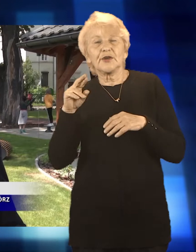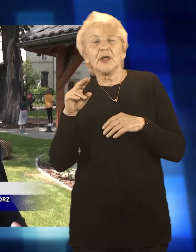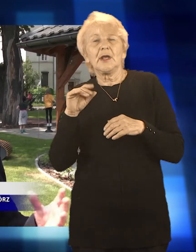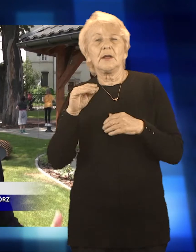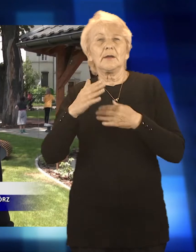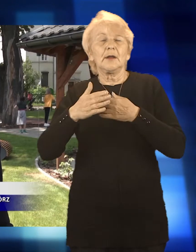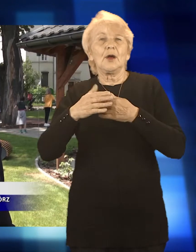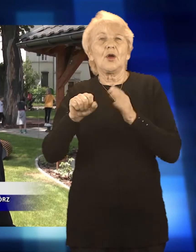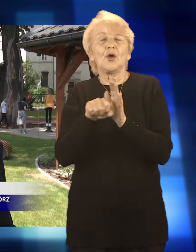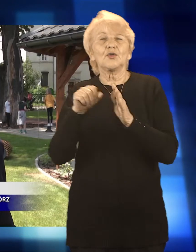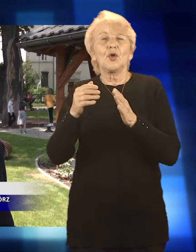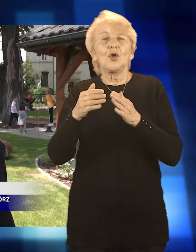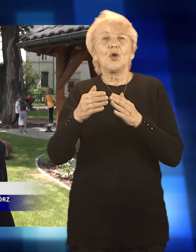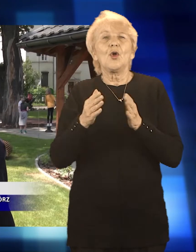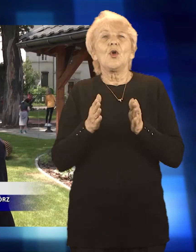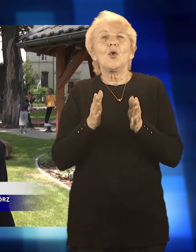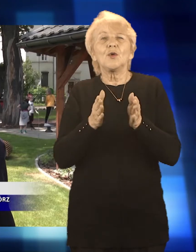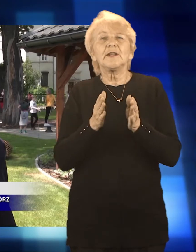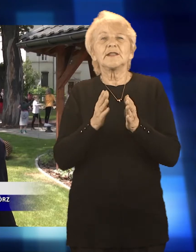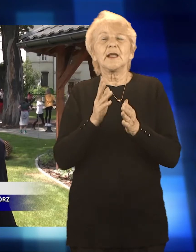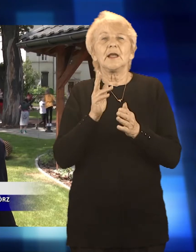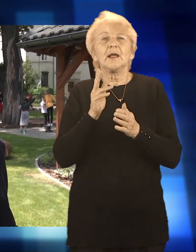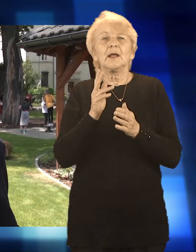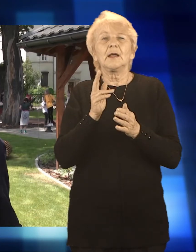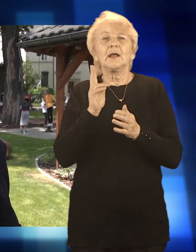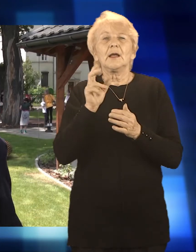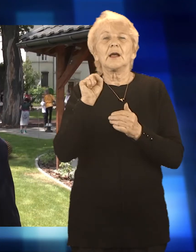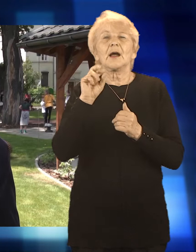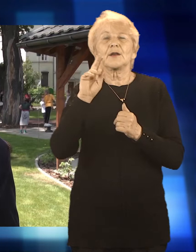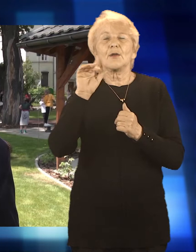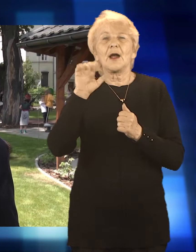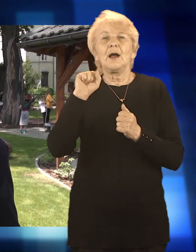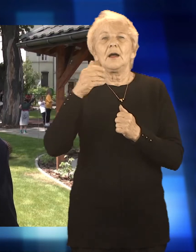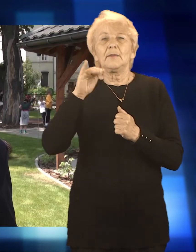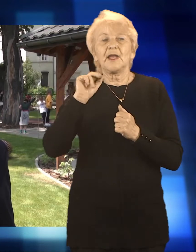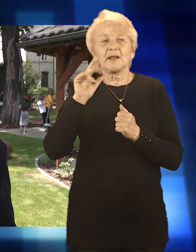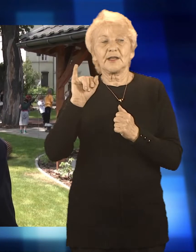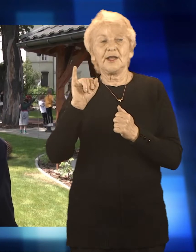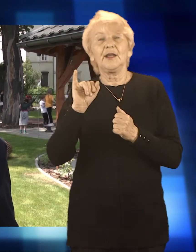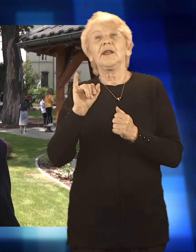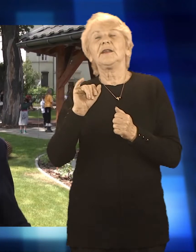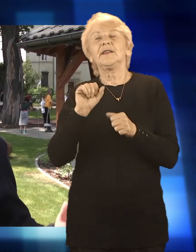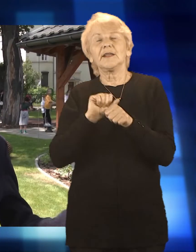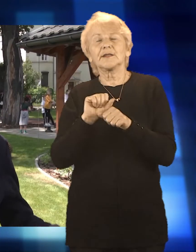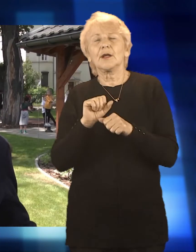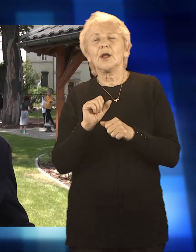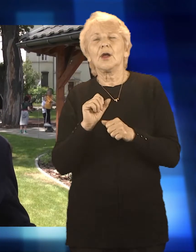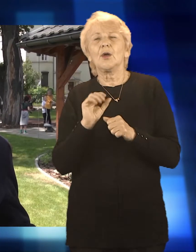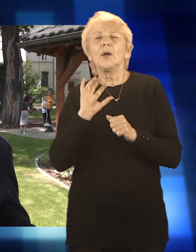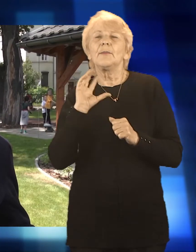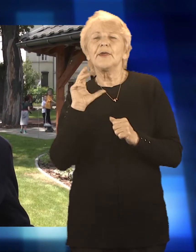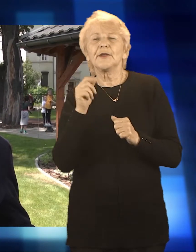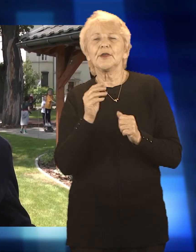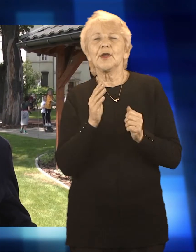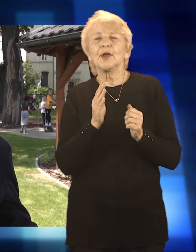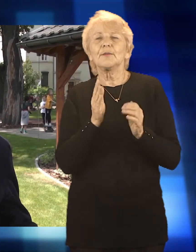taką ozdobą tego ogródka znajduje się w części od strony ulicy Karola Miarki, gdzie